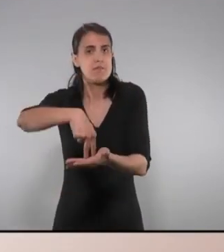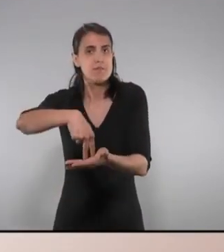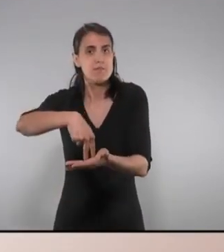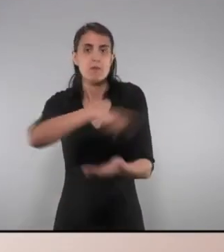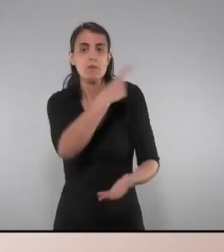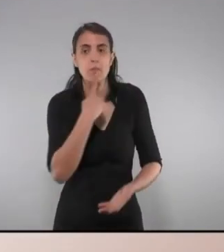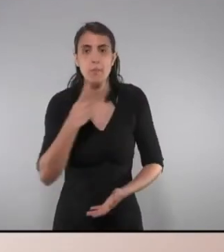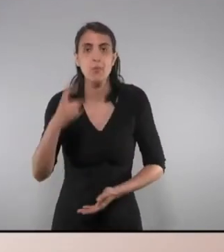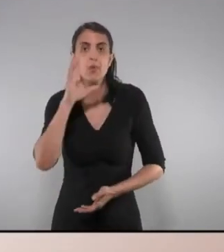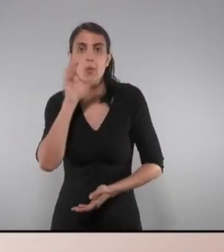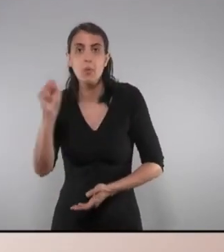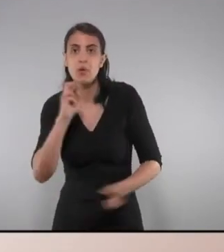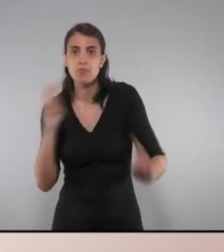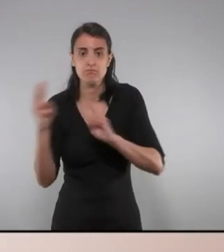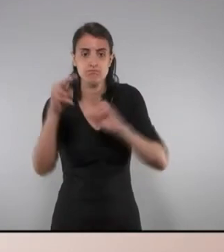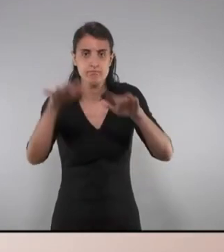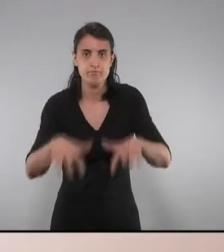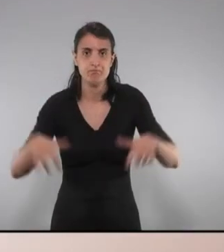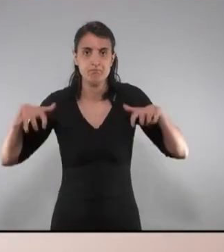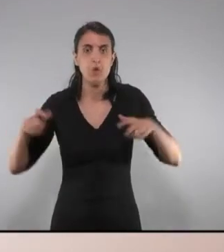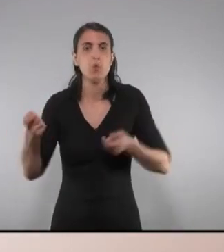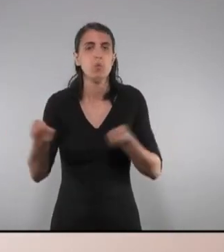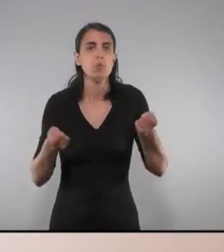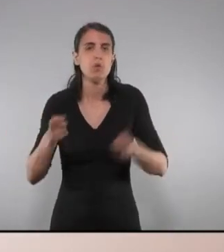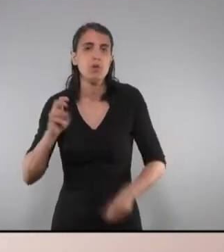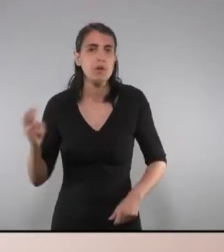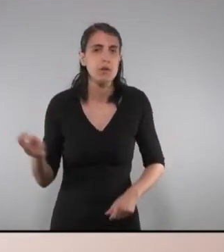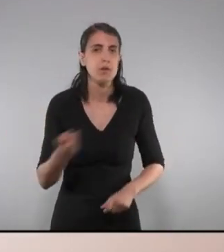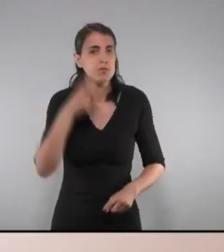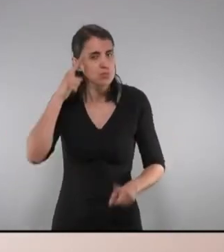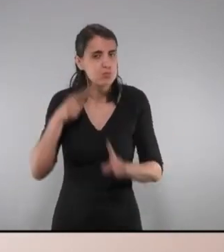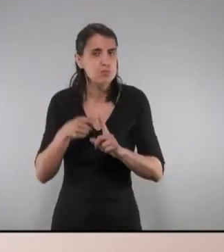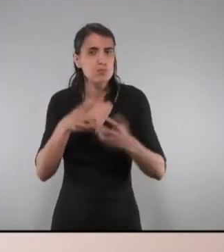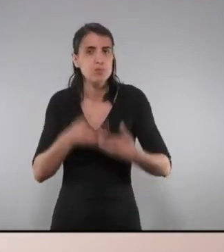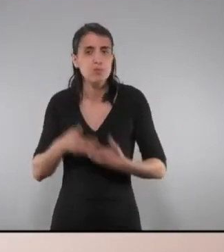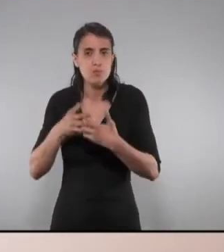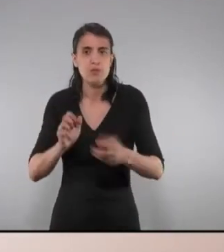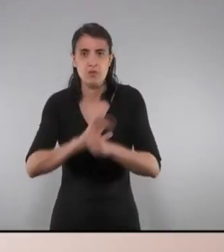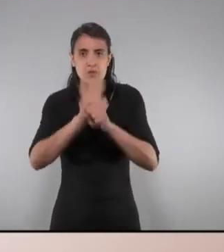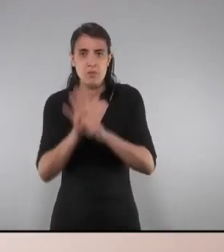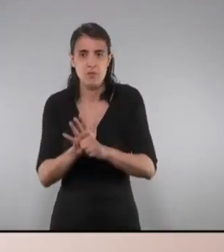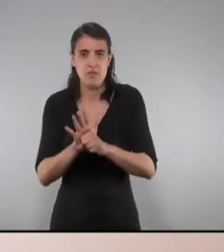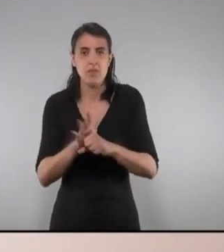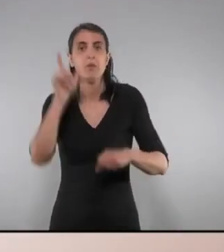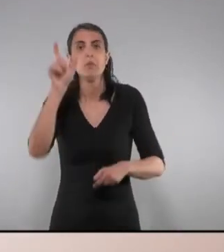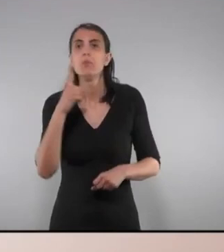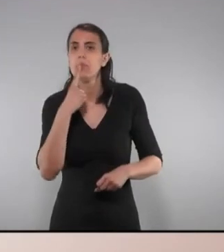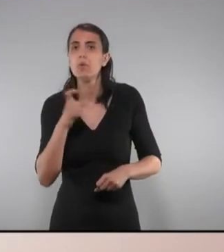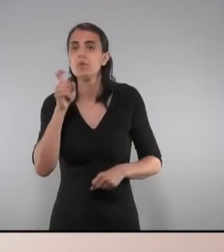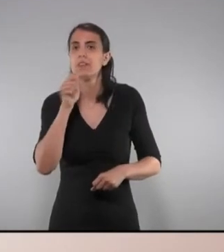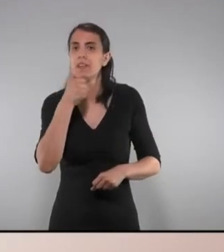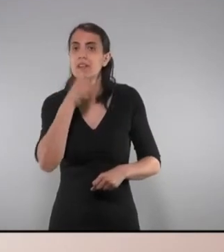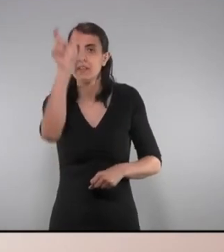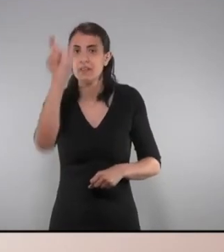oralment en ple sobre el control dels recursos per combatre la Covid. Formula la pregunta la diputada senyora Laia Estrada